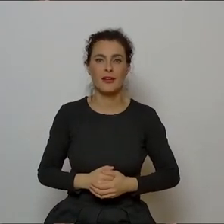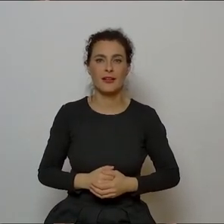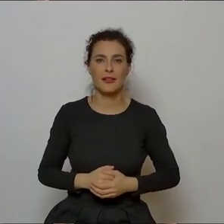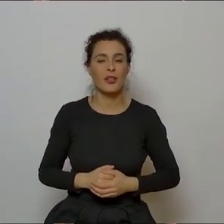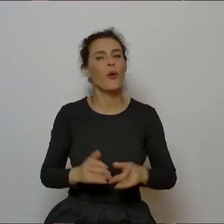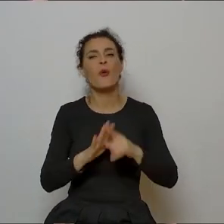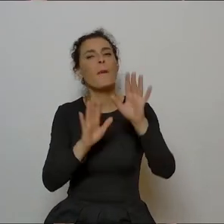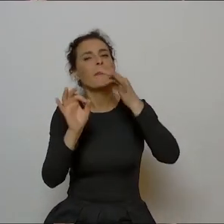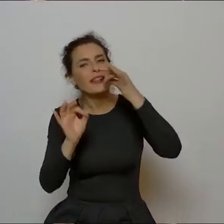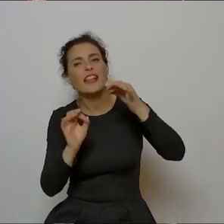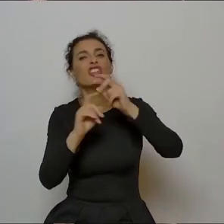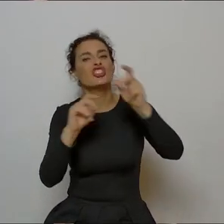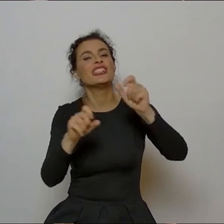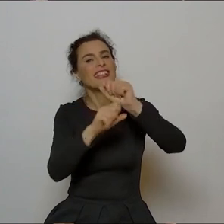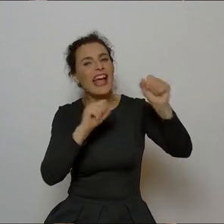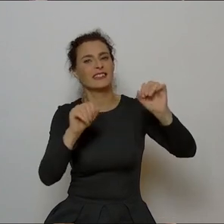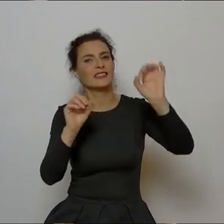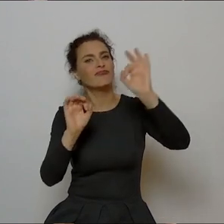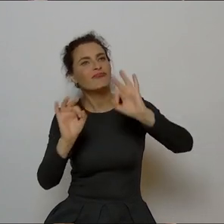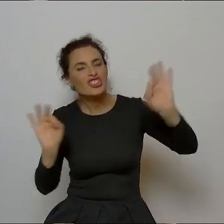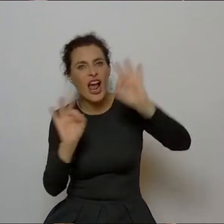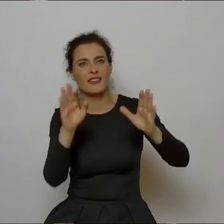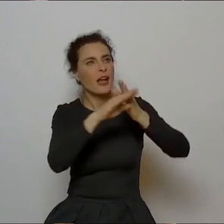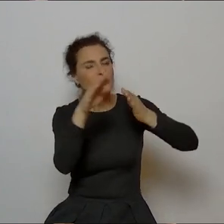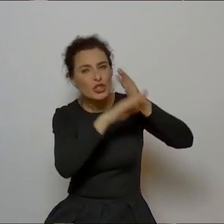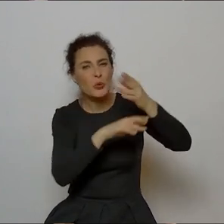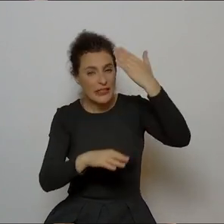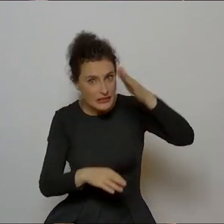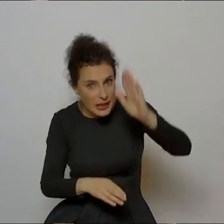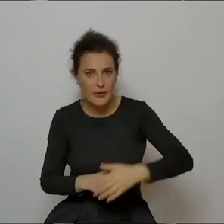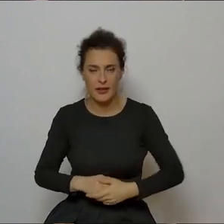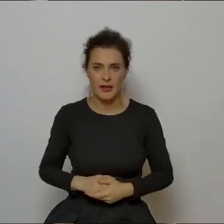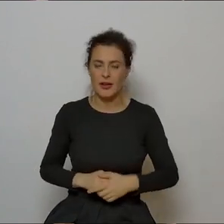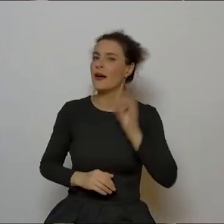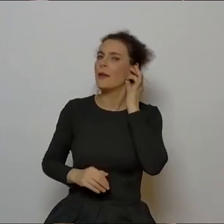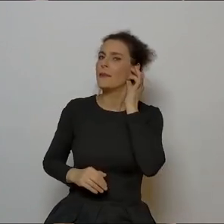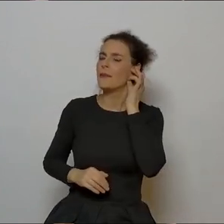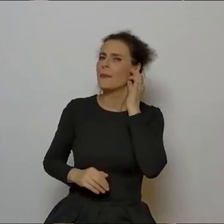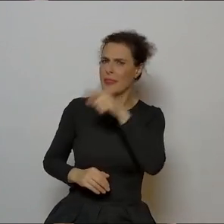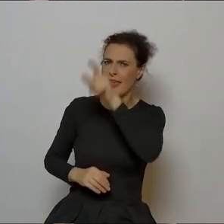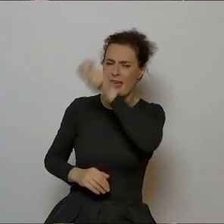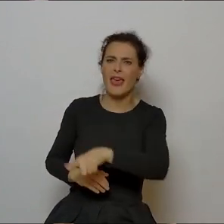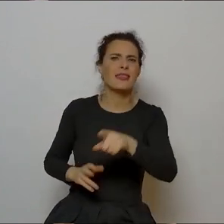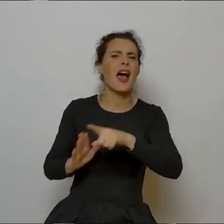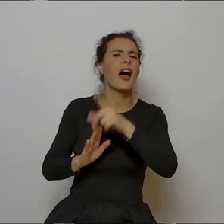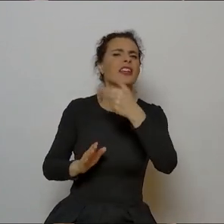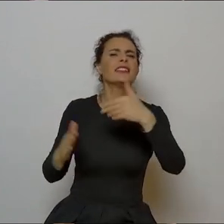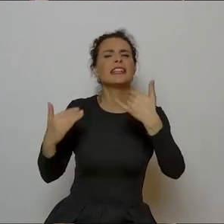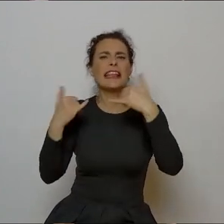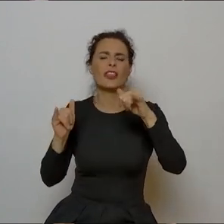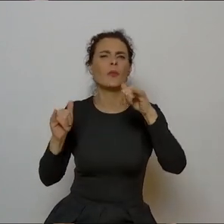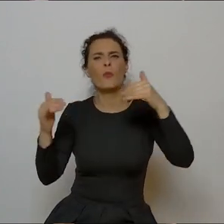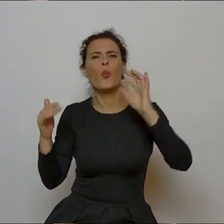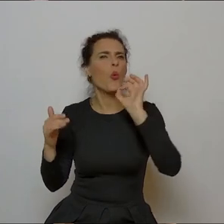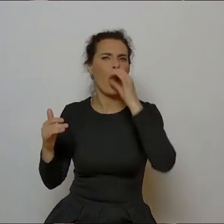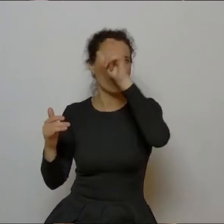spekulatywne takie. Aha, aha, ok. Jakaś jest aktorka młoda, nie Natalia Sikora, tylko inna, która